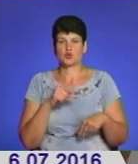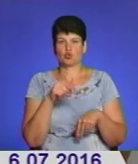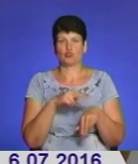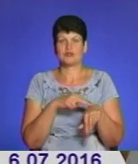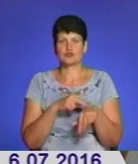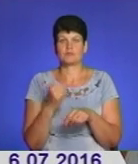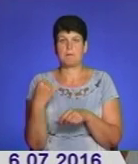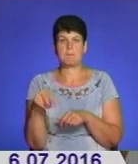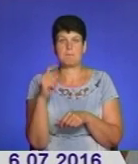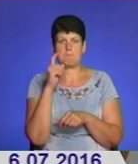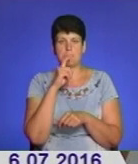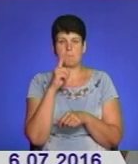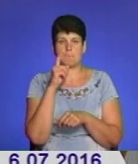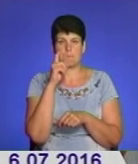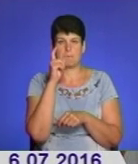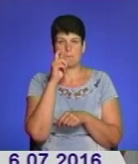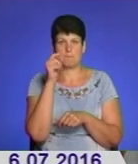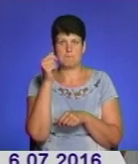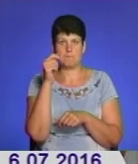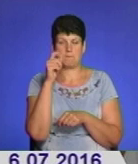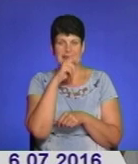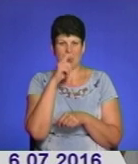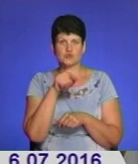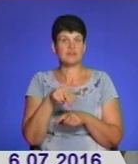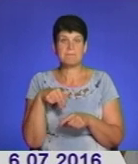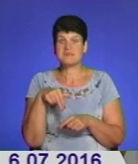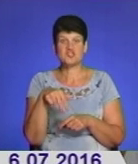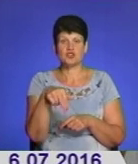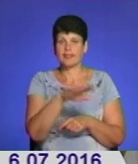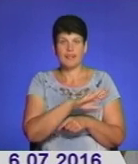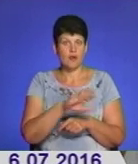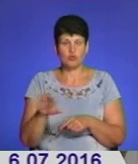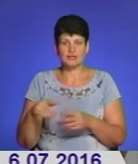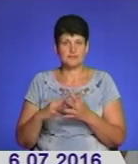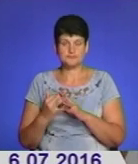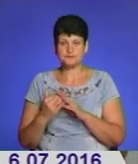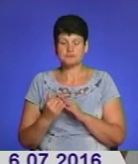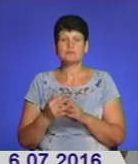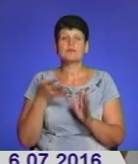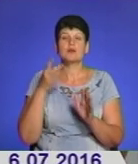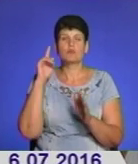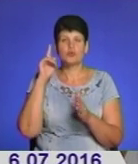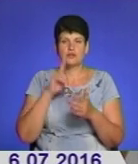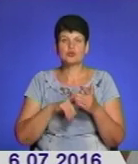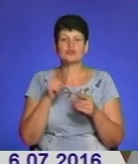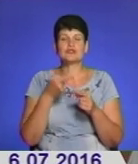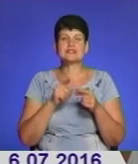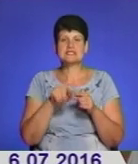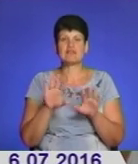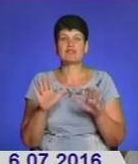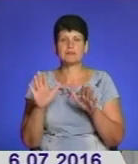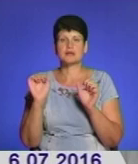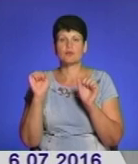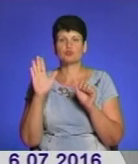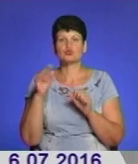пальним, щоб вони пішки не ходили по цих селах. Це, повірте мені, що в деяких випадках тут можуть бути ці поліційні станції